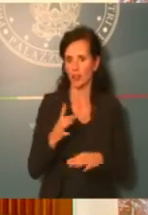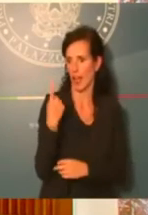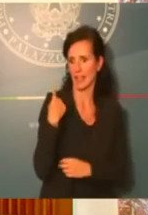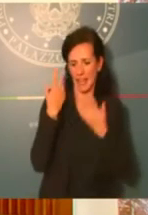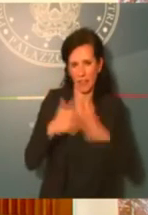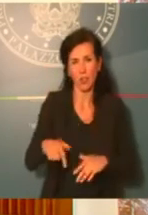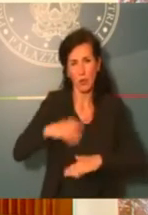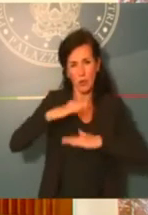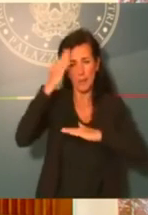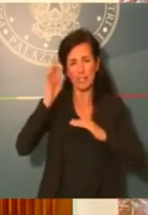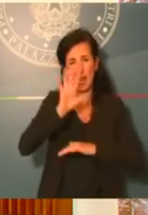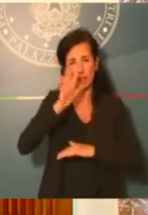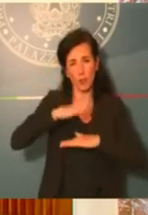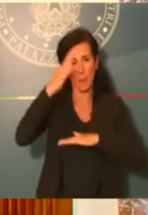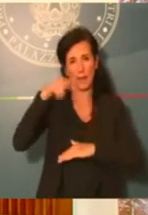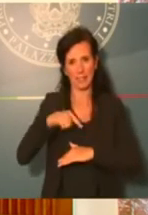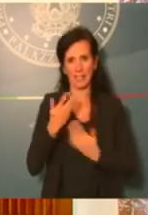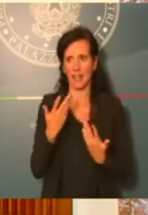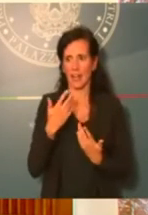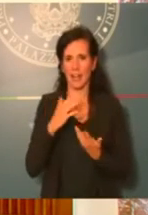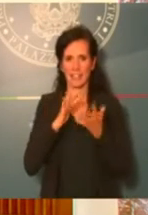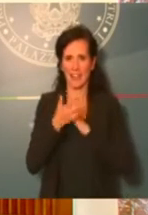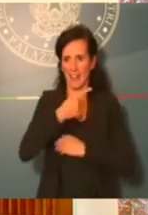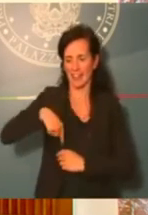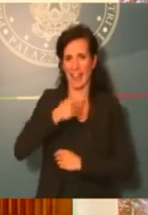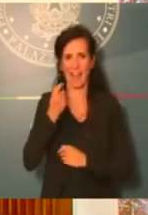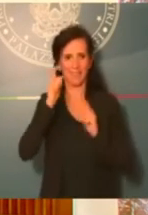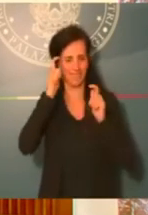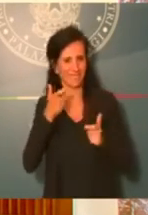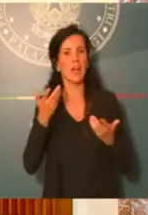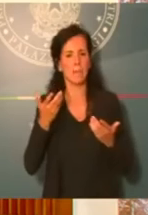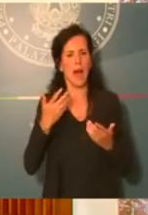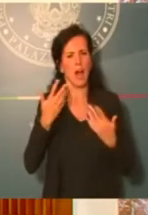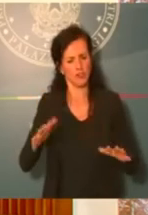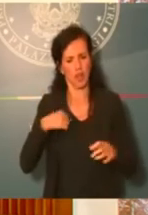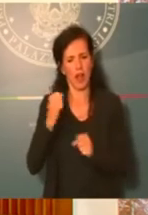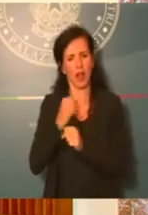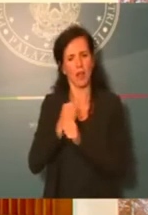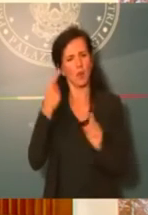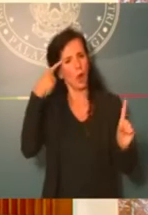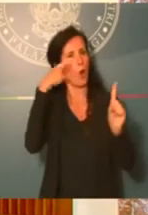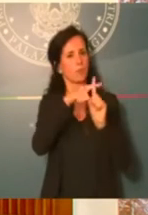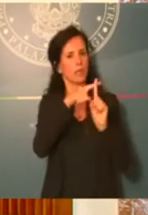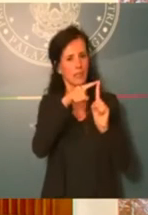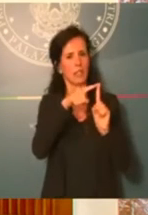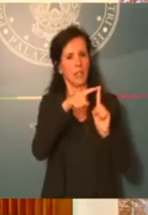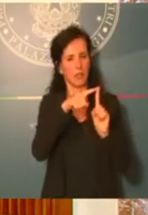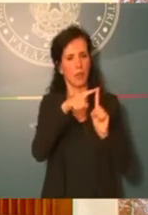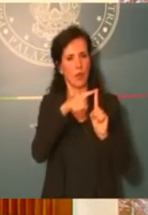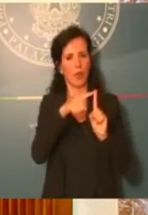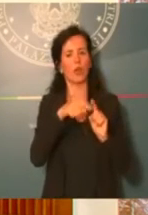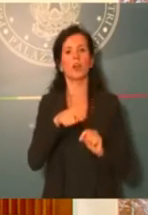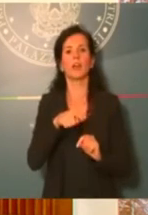Abbiamo qualche ora di sonno, però state tranquilli che stiamo già lavorando adesso al prossimo obiettivo. Scostamento, prossimo